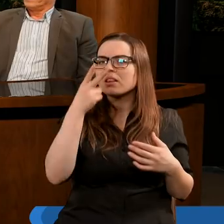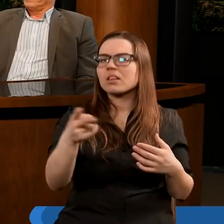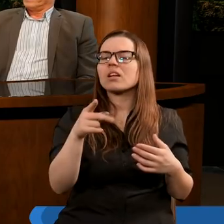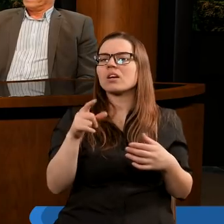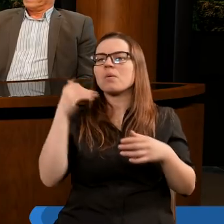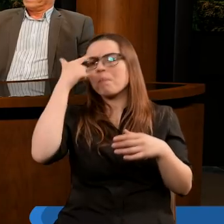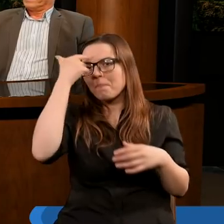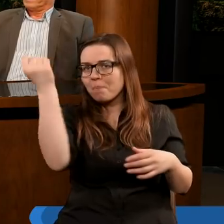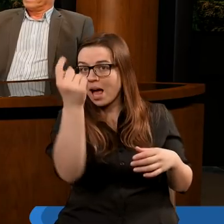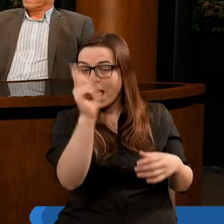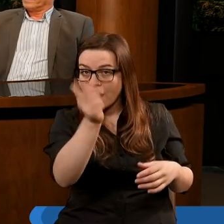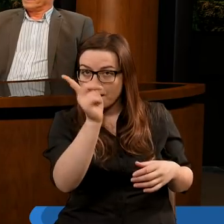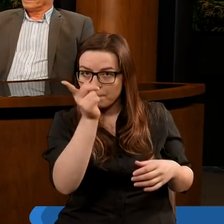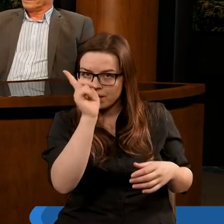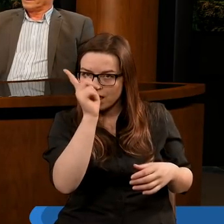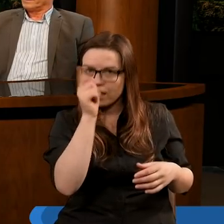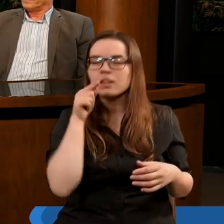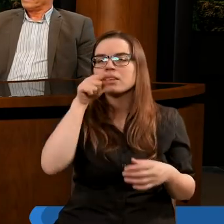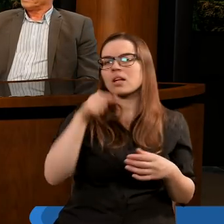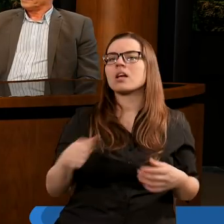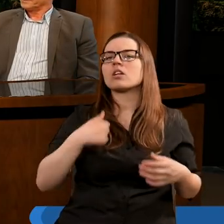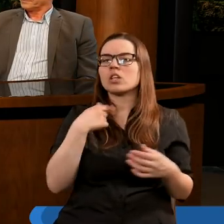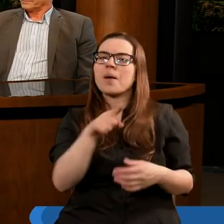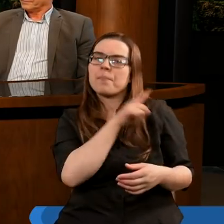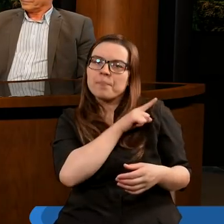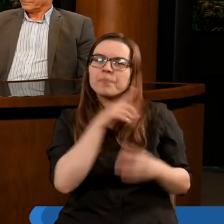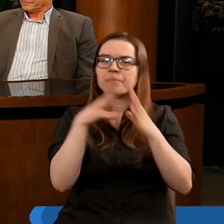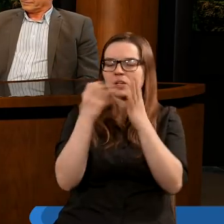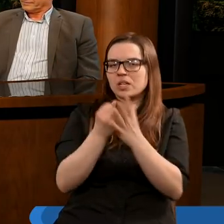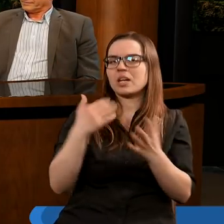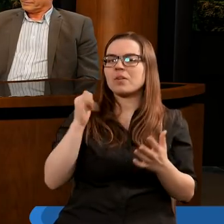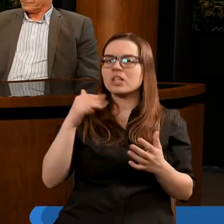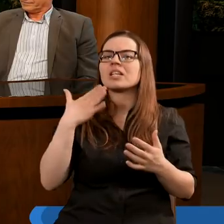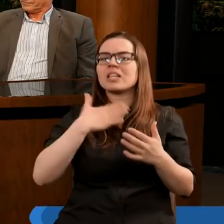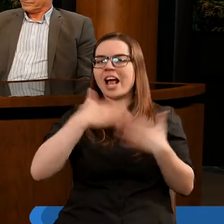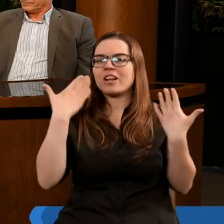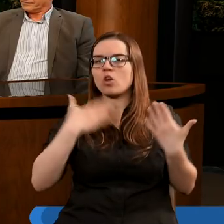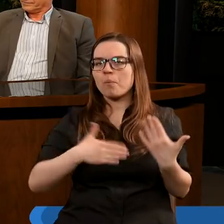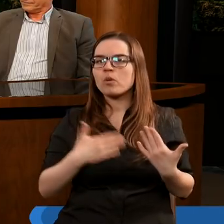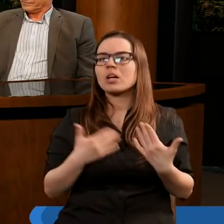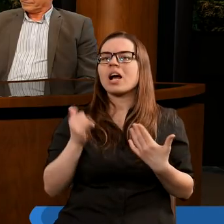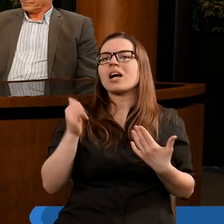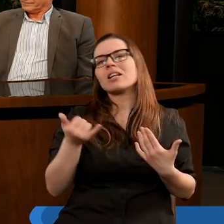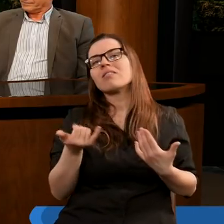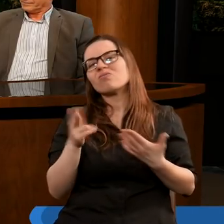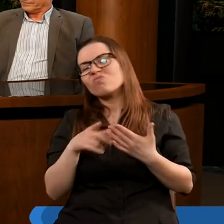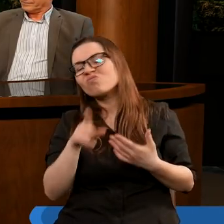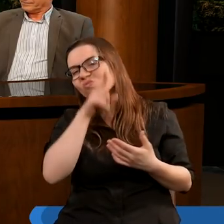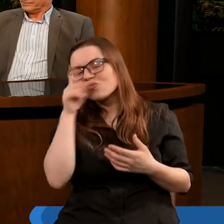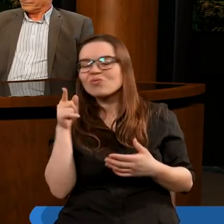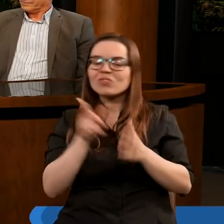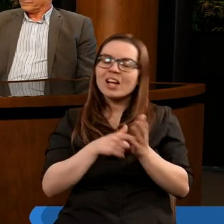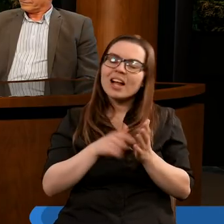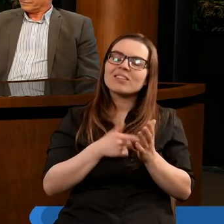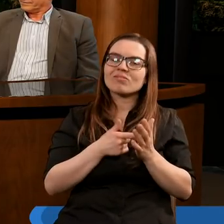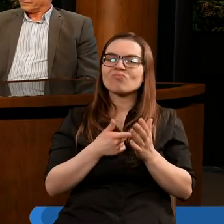się słowami pamiętaj o Dniu Sabatu, aby Go święcić. Ale jak na ironie właśnie o